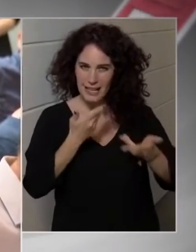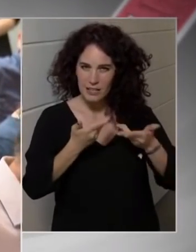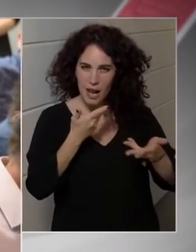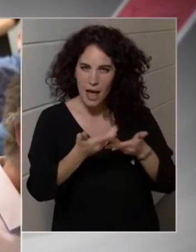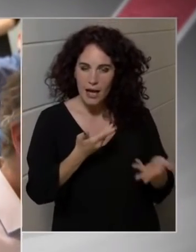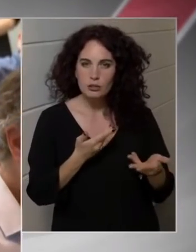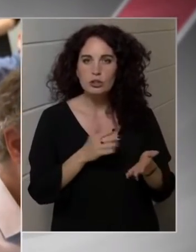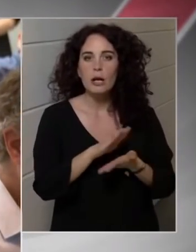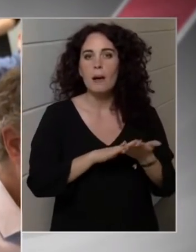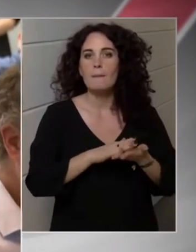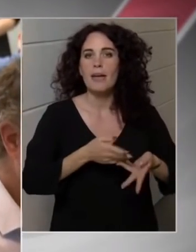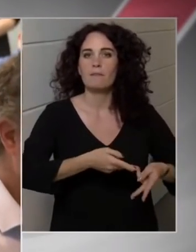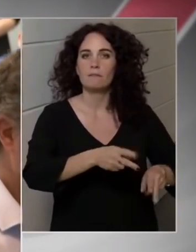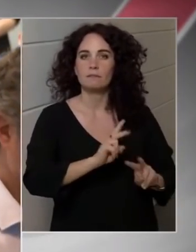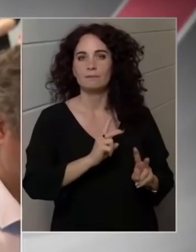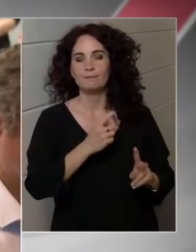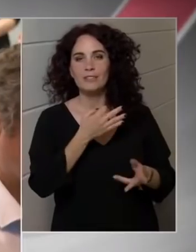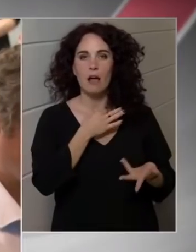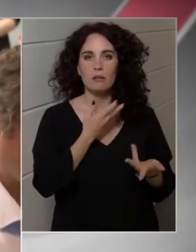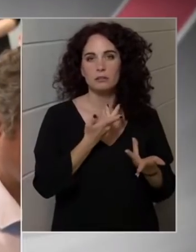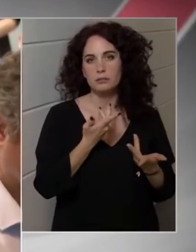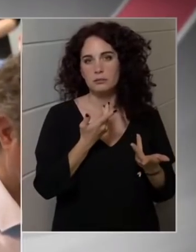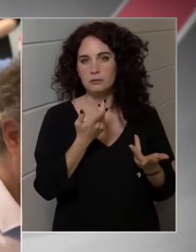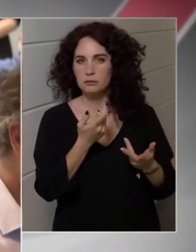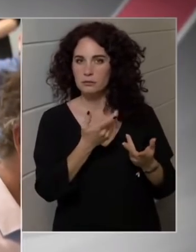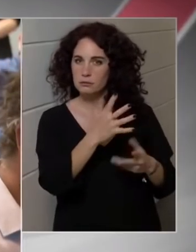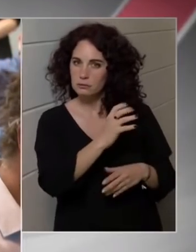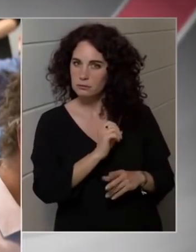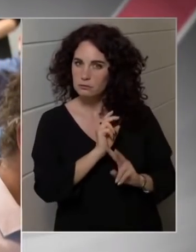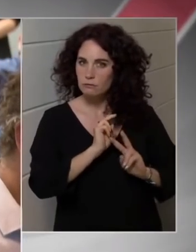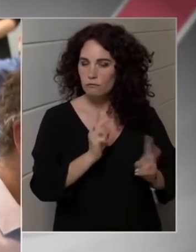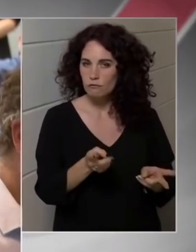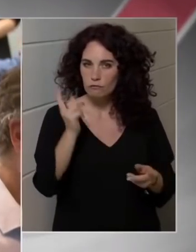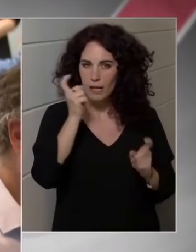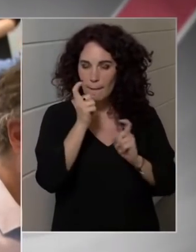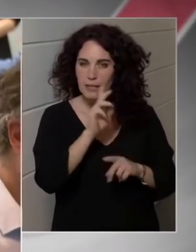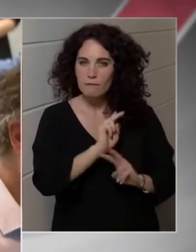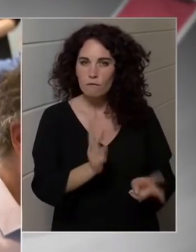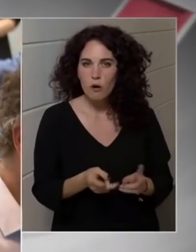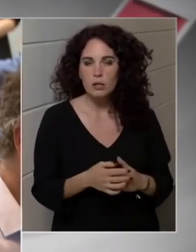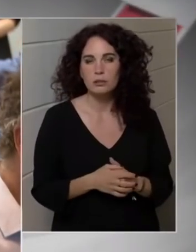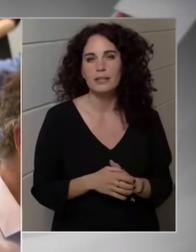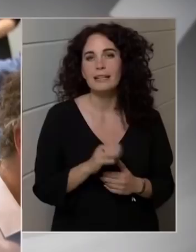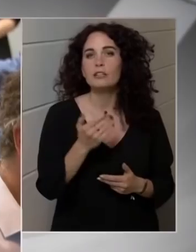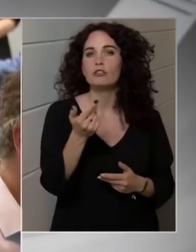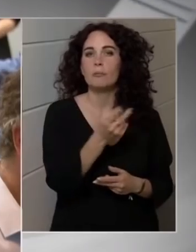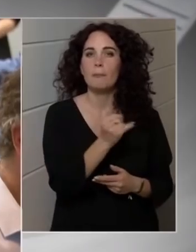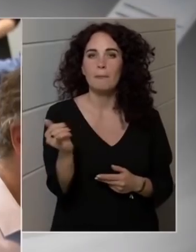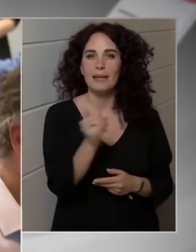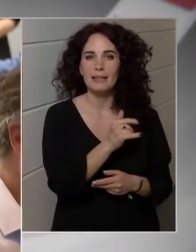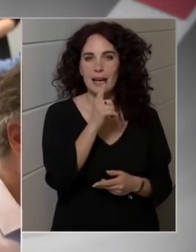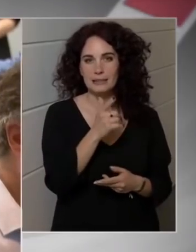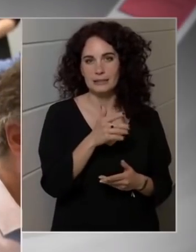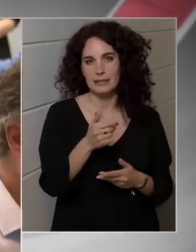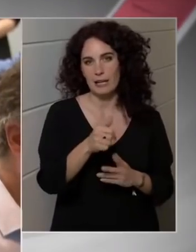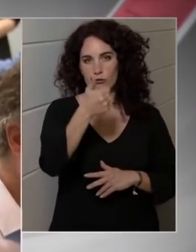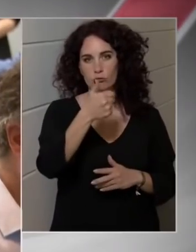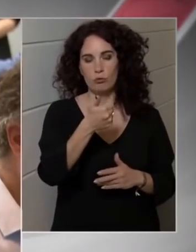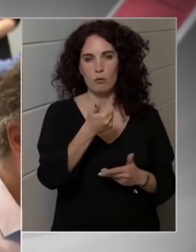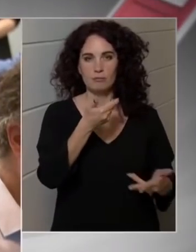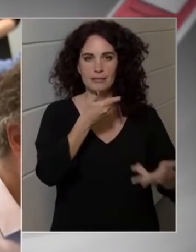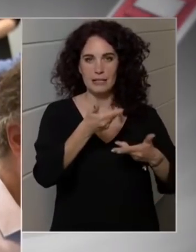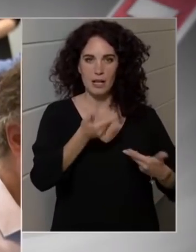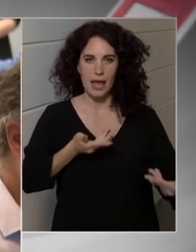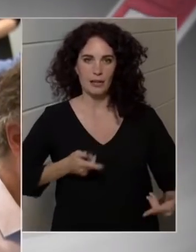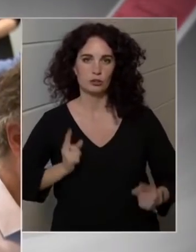kapcsolatban az lenne, hogy a miniszterúr által felsorolt szektorok képviselőivel megkezdődtek-e már a tárgyalások?